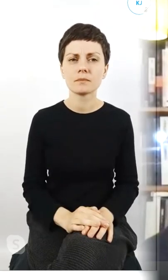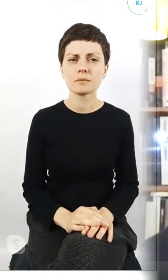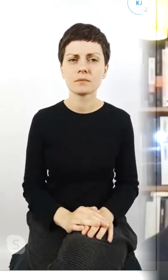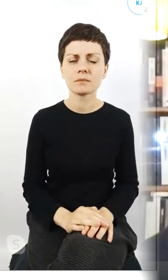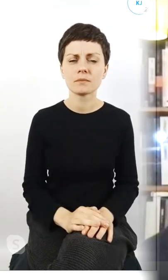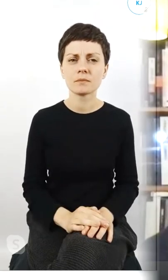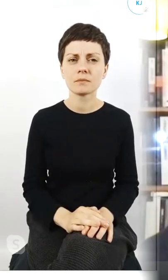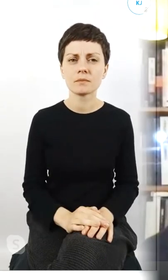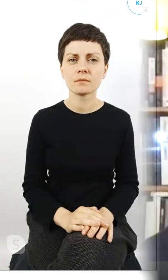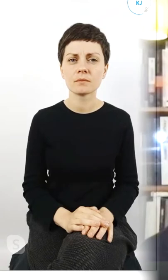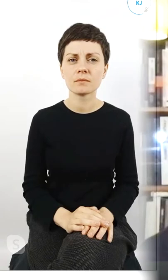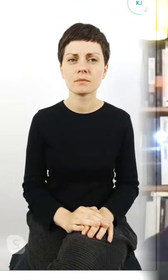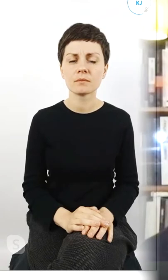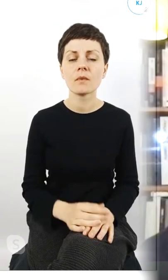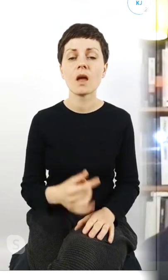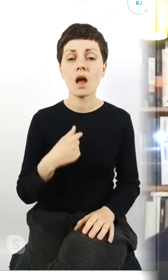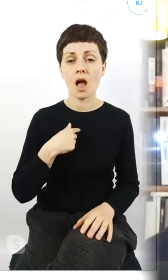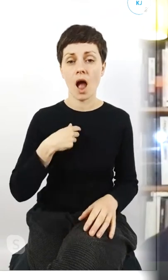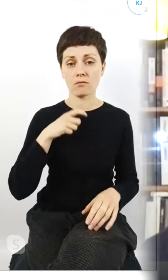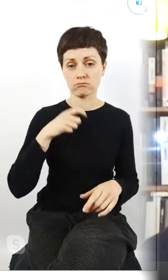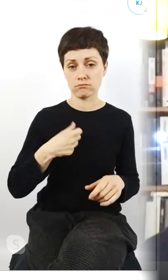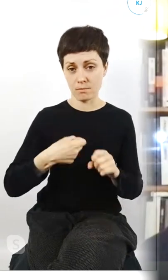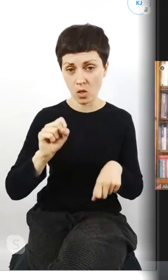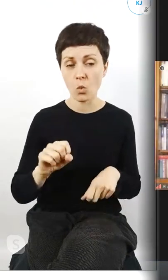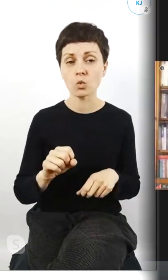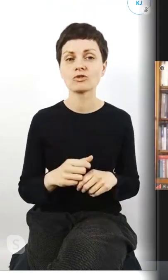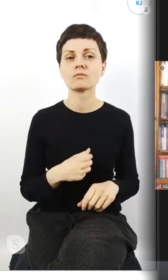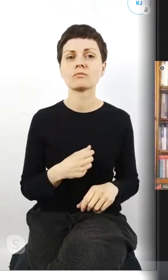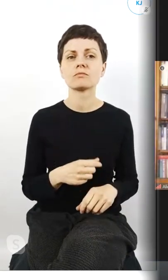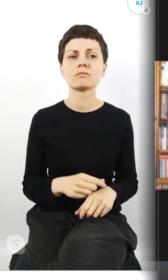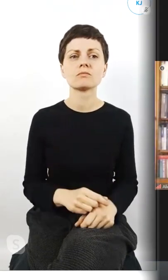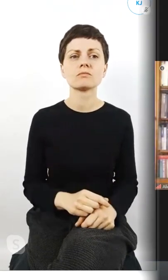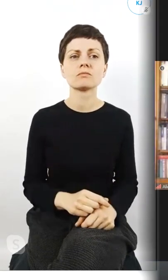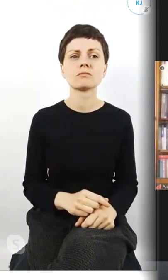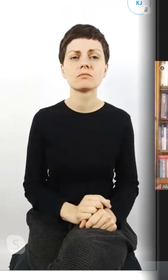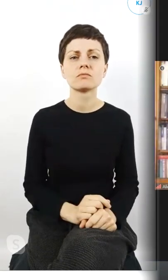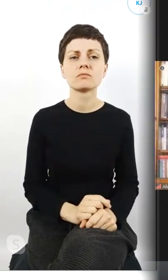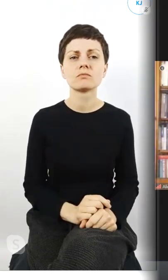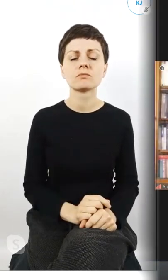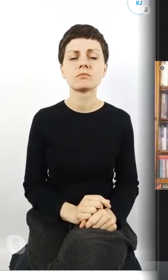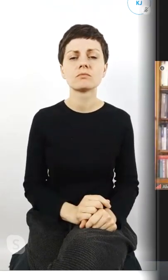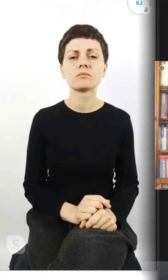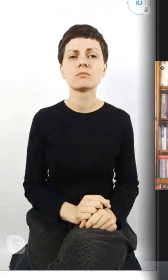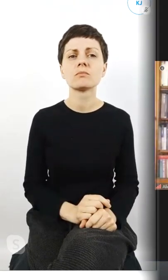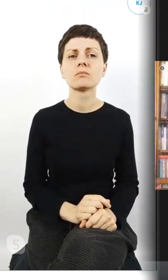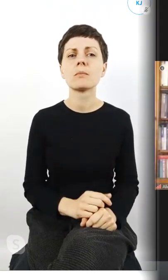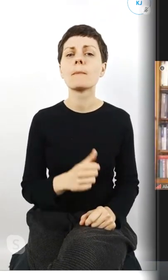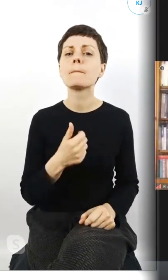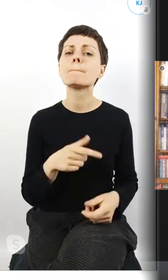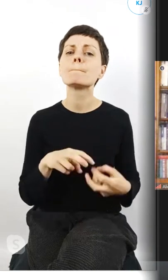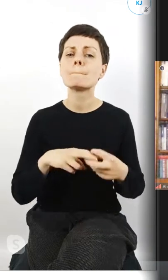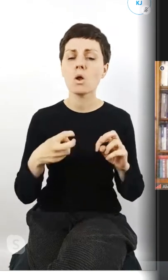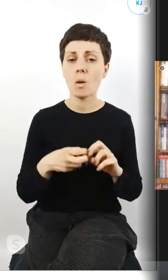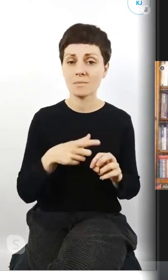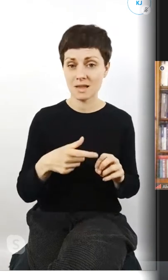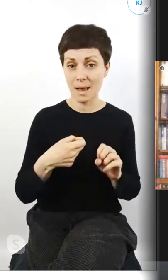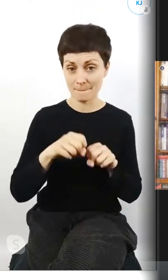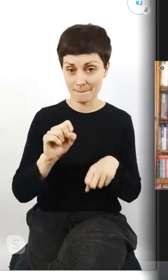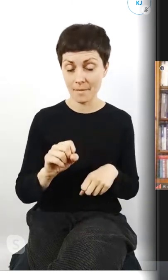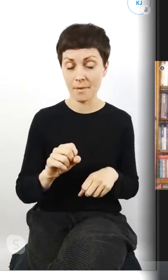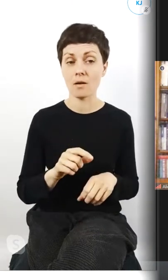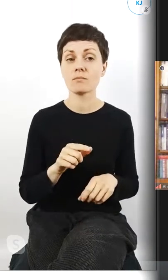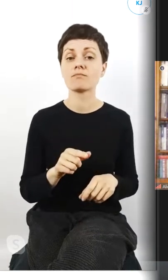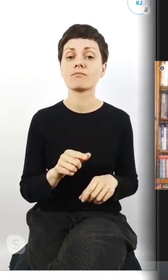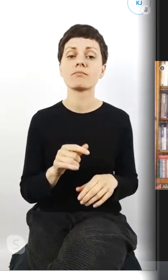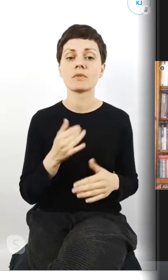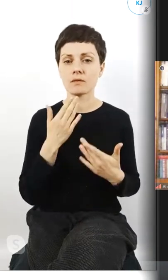maturzystą więc pierwszy problem z maturą odbywającą się w